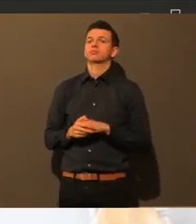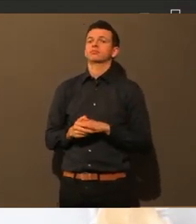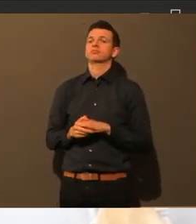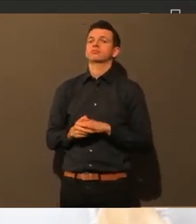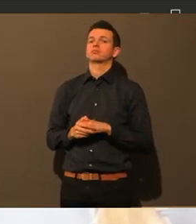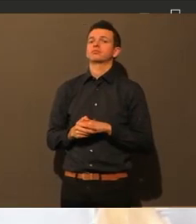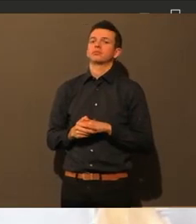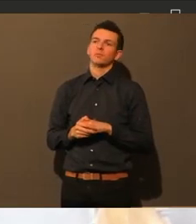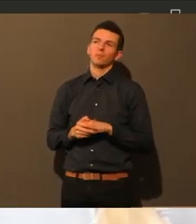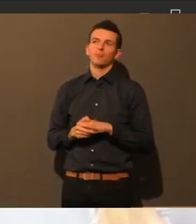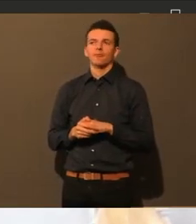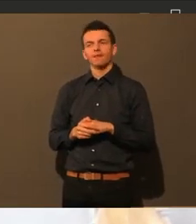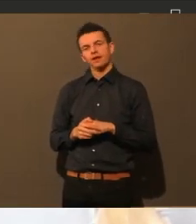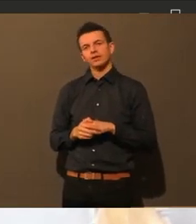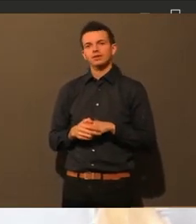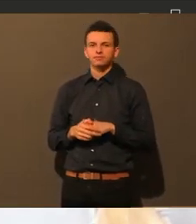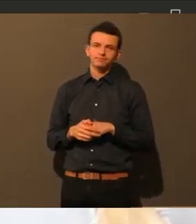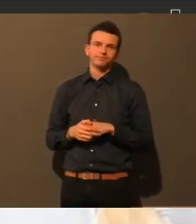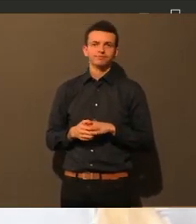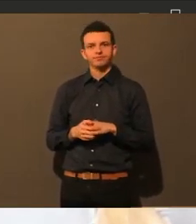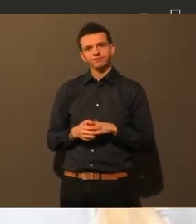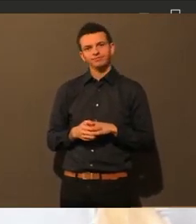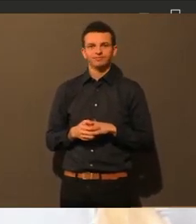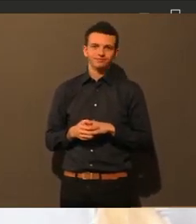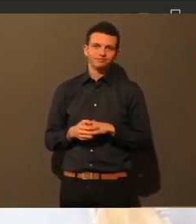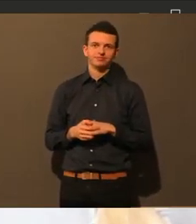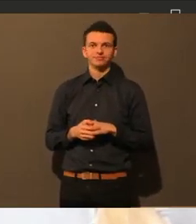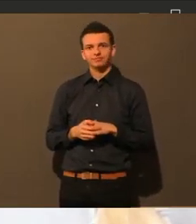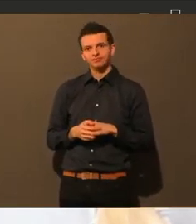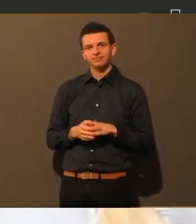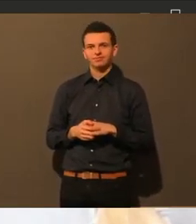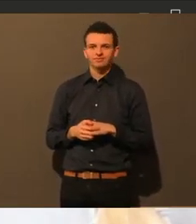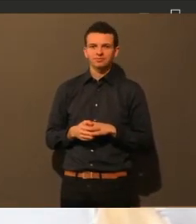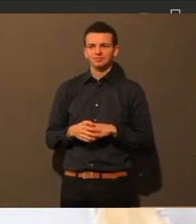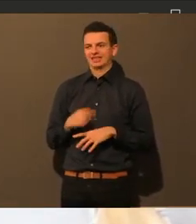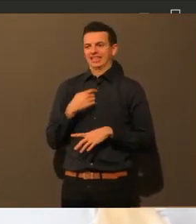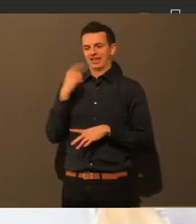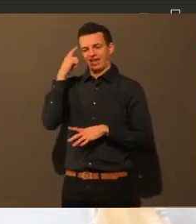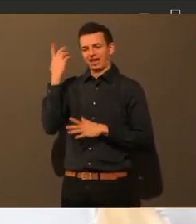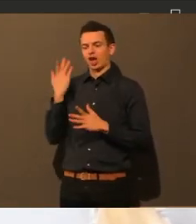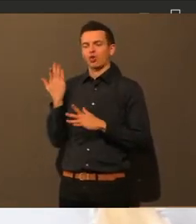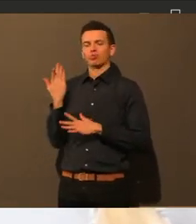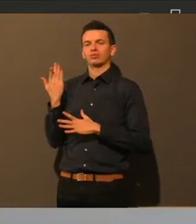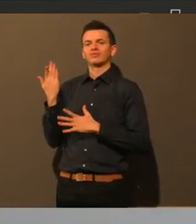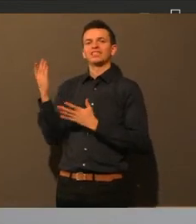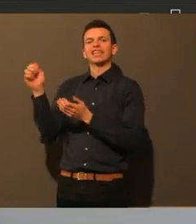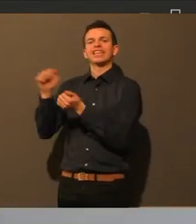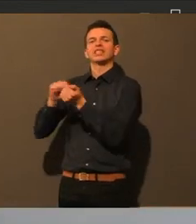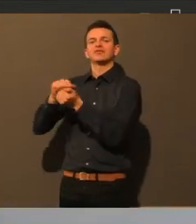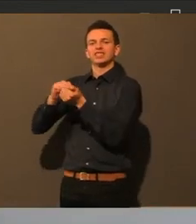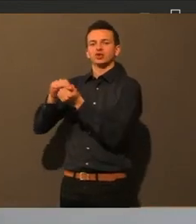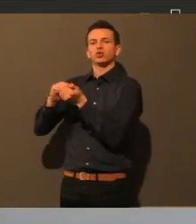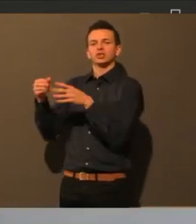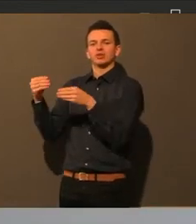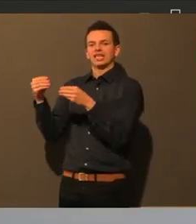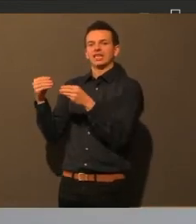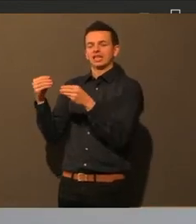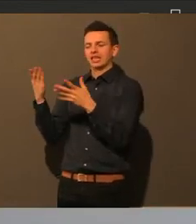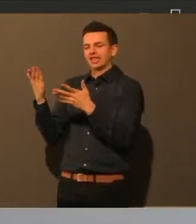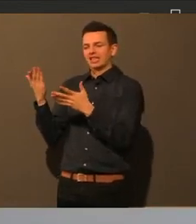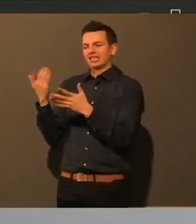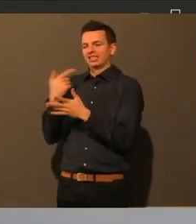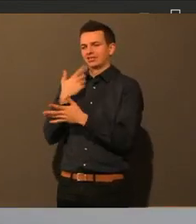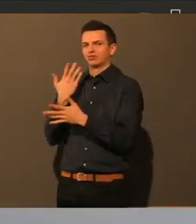Ich glaube, ich habe es nicht ausführlich genug gesagt mit dem Desinfektionsmittel. Das war nur ein Beispiel. Also es fehlt schon Seife und Handtücher. Also